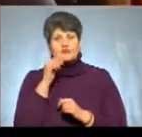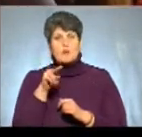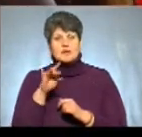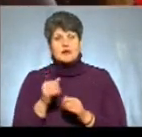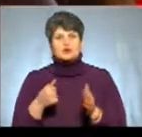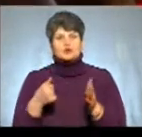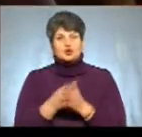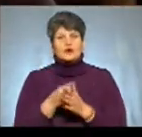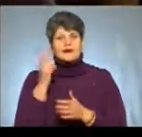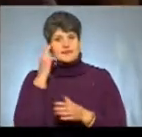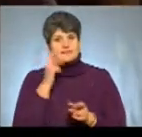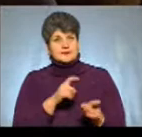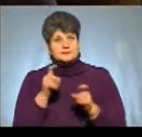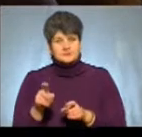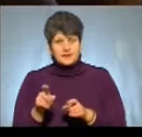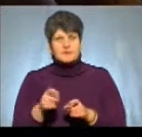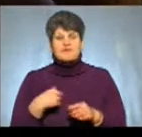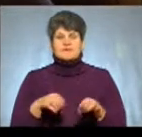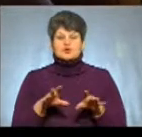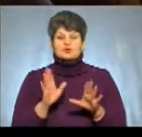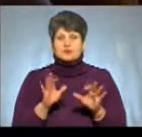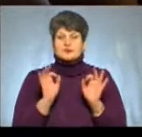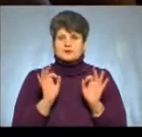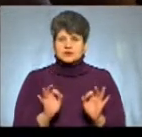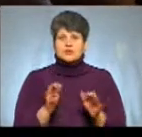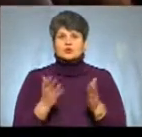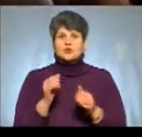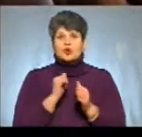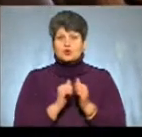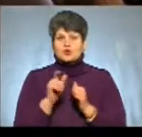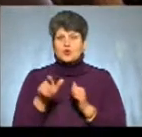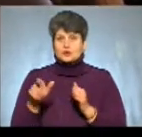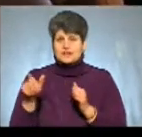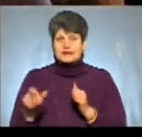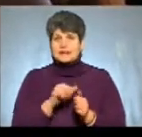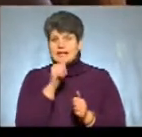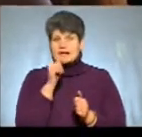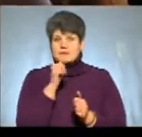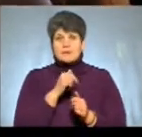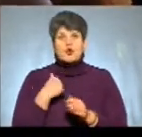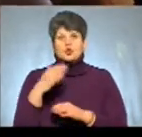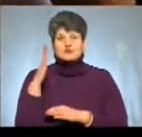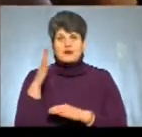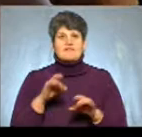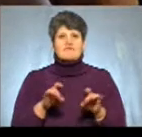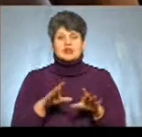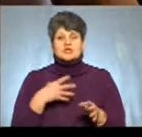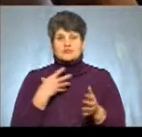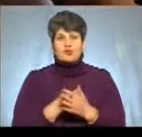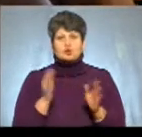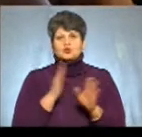Ми так вирішили, що буде правильніше, якщо кожна людина таємним голосуванням вирішить свою долю,